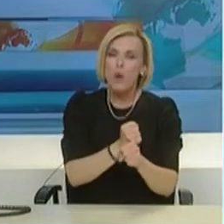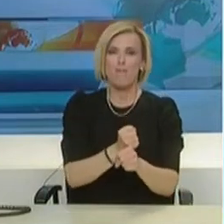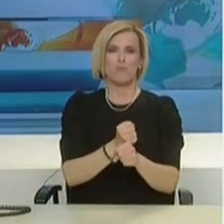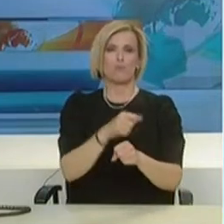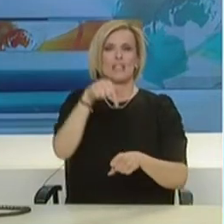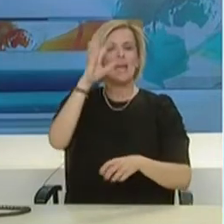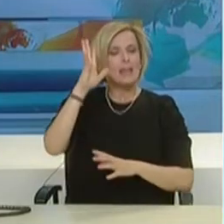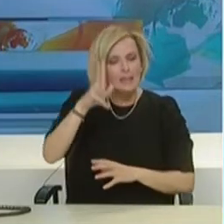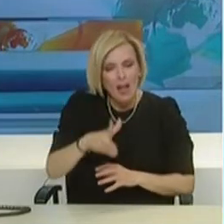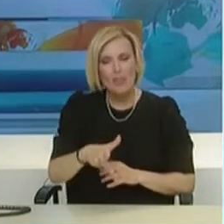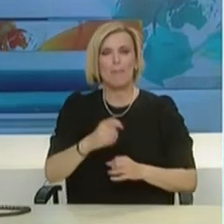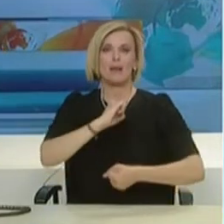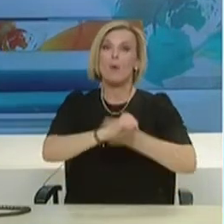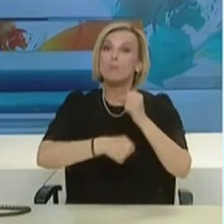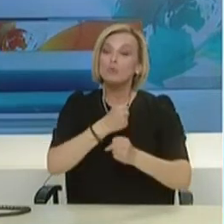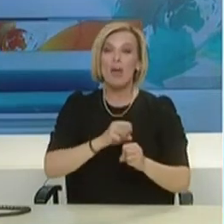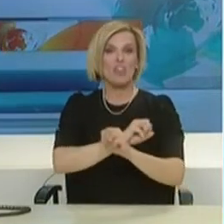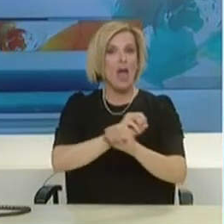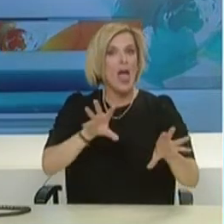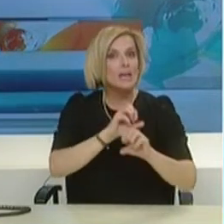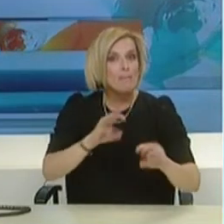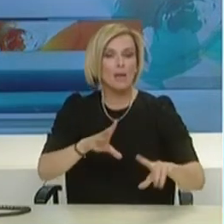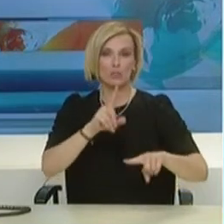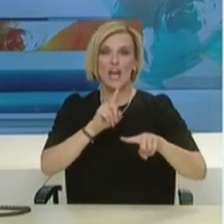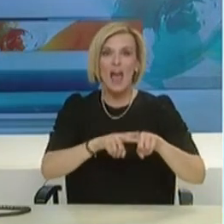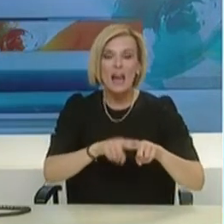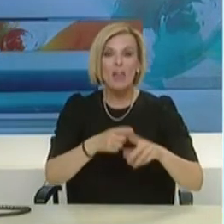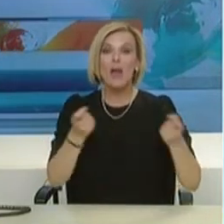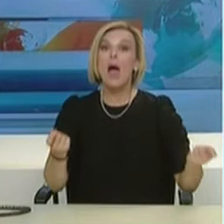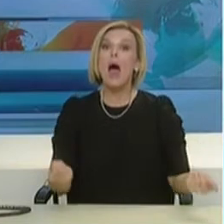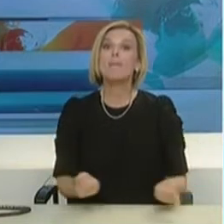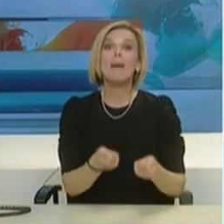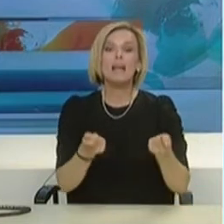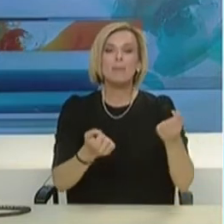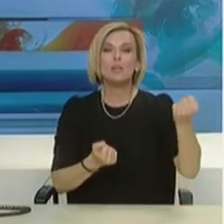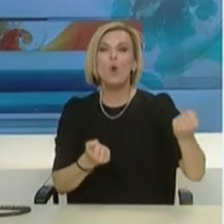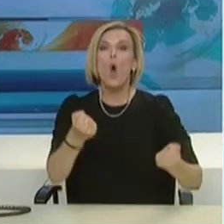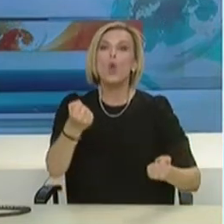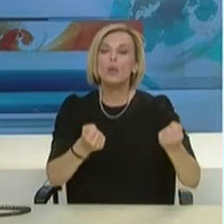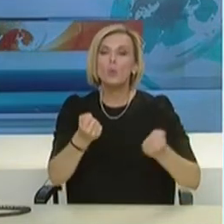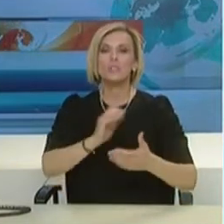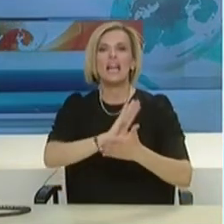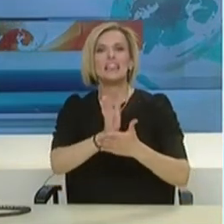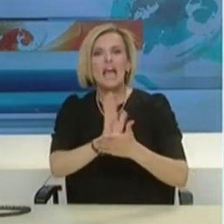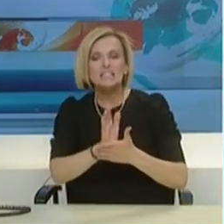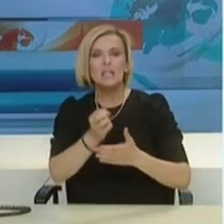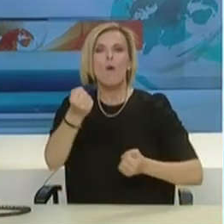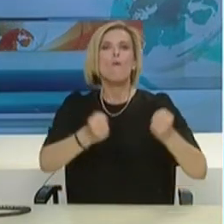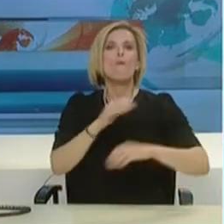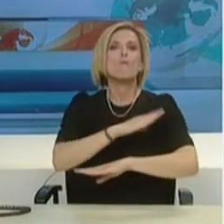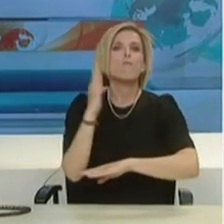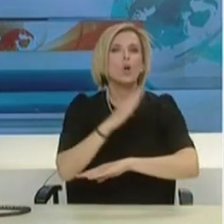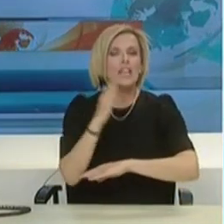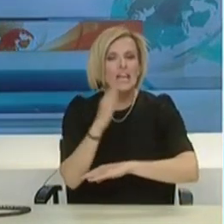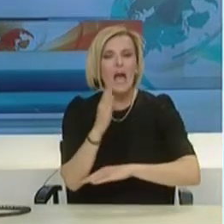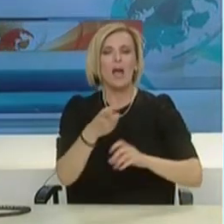και καθημερινά στην προσπάθεια που γίνεται σε όλη τη χώρα. Τους επαγγελματίες οδηγούς στα ταξί, στα φορτηγά, στα